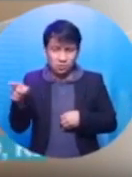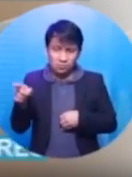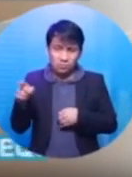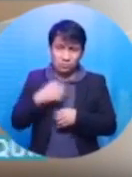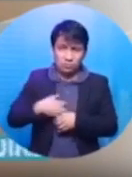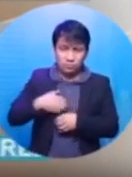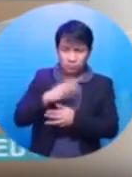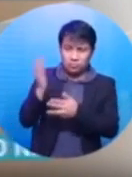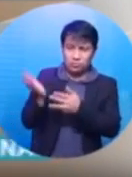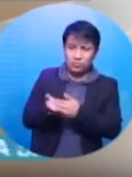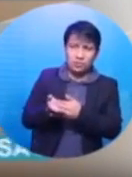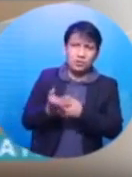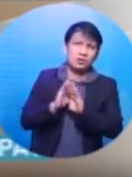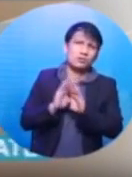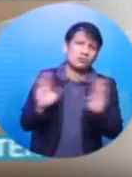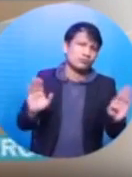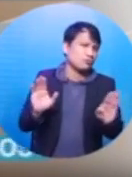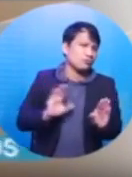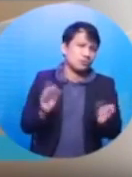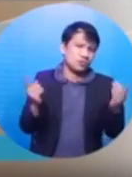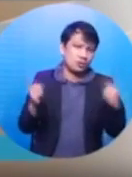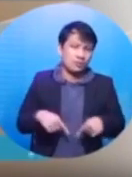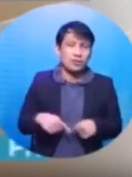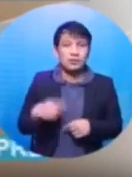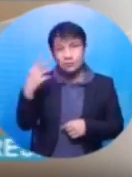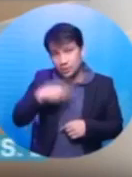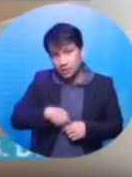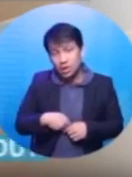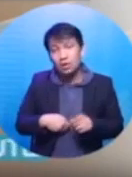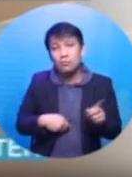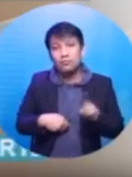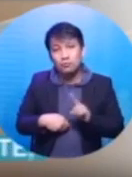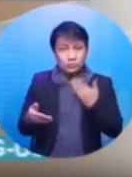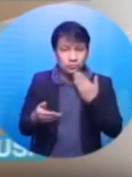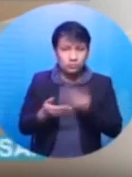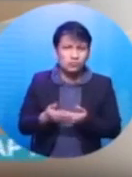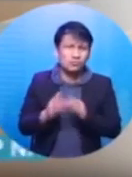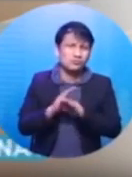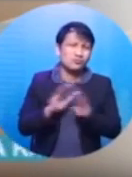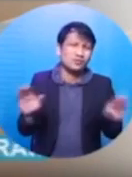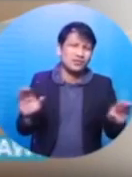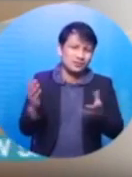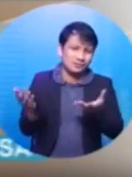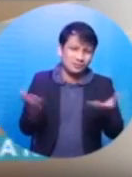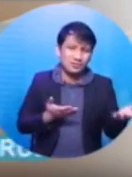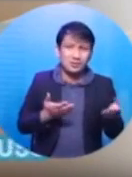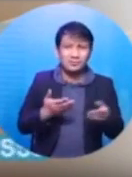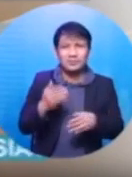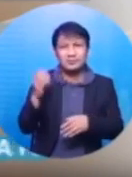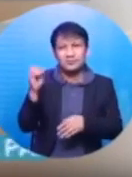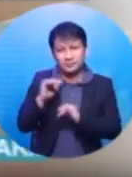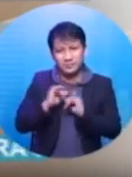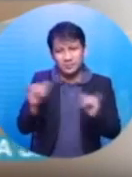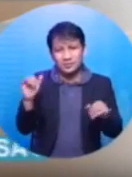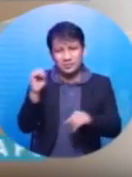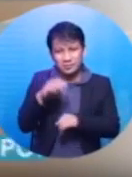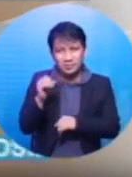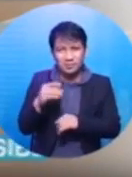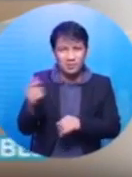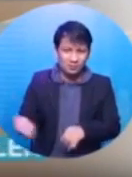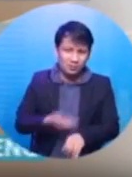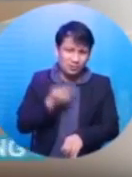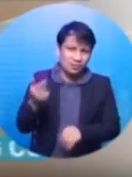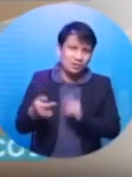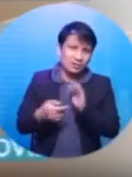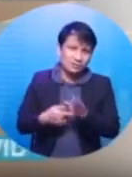ka. Now, ayaw ko po na yung mangyari yun. Pinakamaganda na eh, magbati na lang kasi kung magsusumbatan ho kayong pareho, abutin